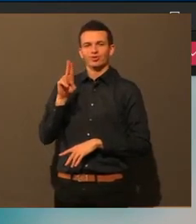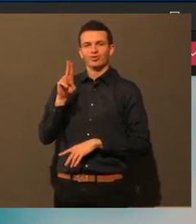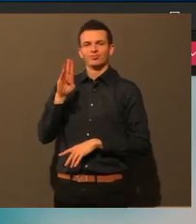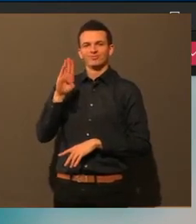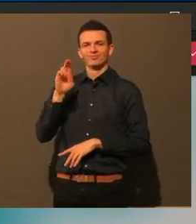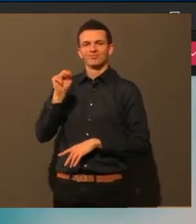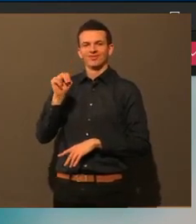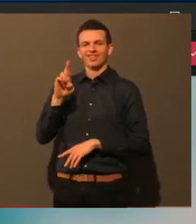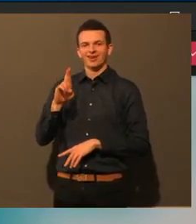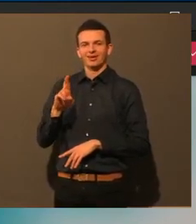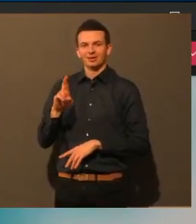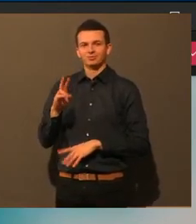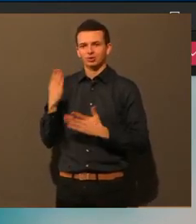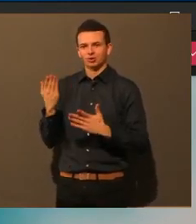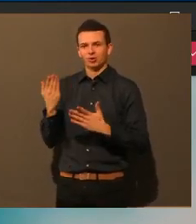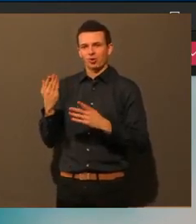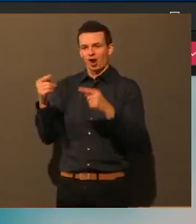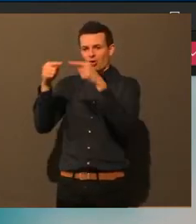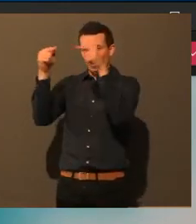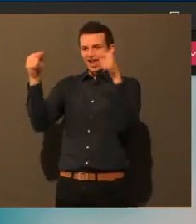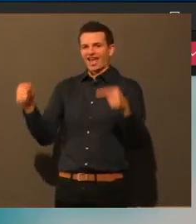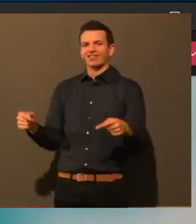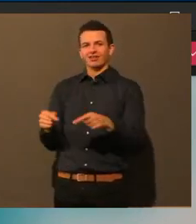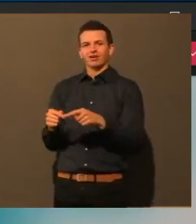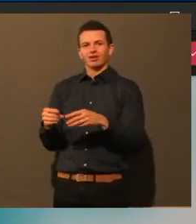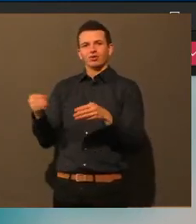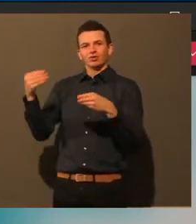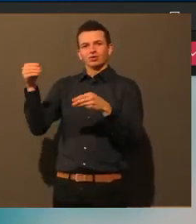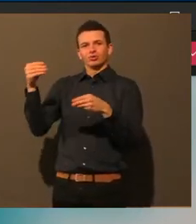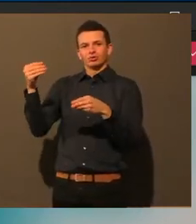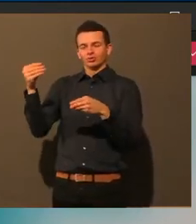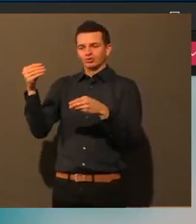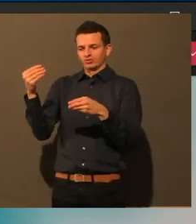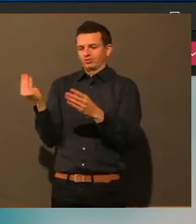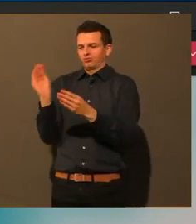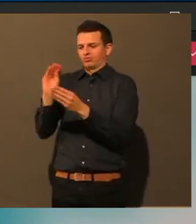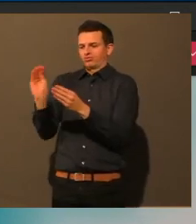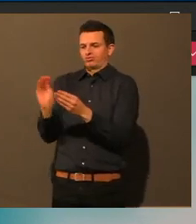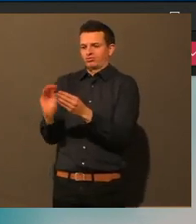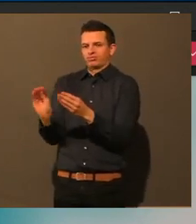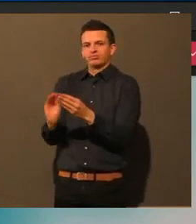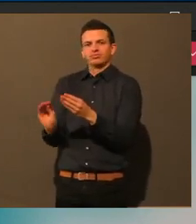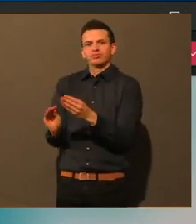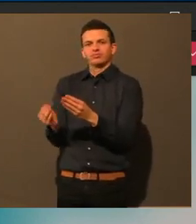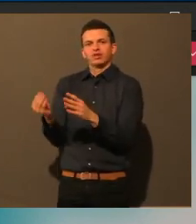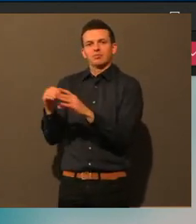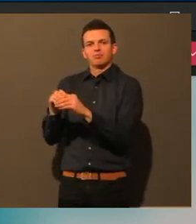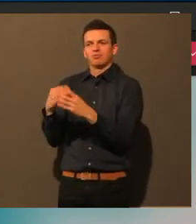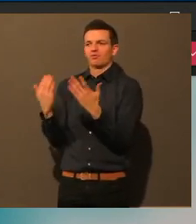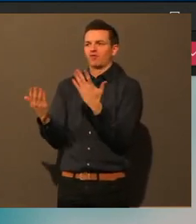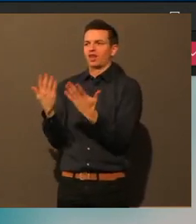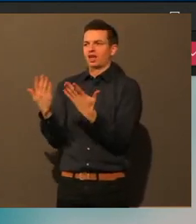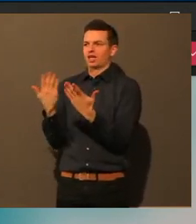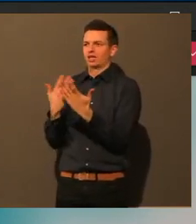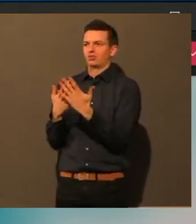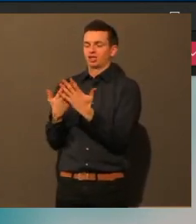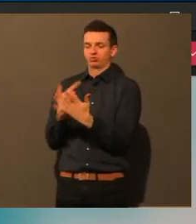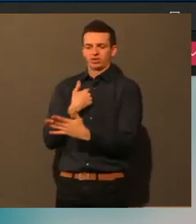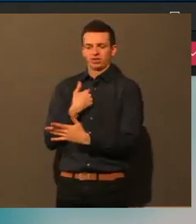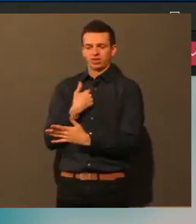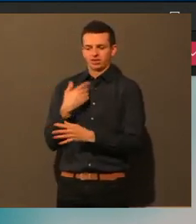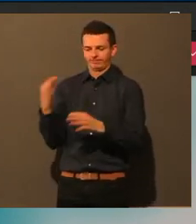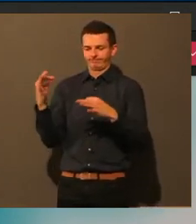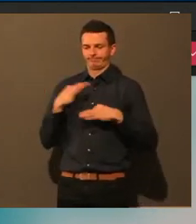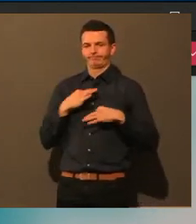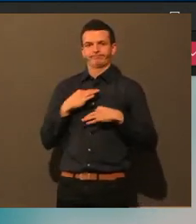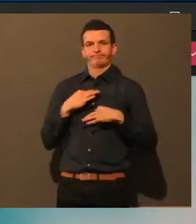irgendwas, wie man sich nicht verhalten soll, aber was man ernährungstechnisch oder was einen unterstützen könnte, wenn man positiv getestet